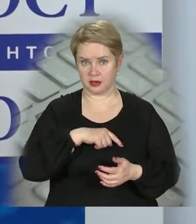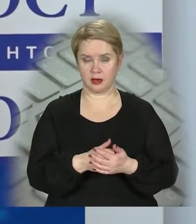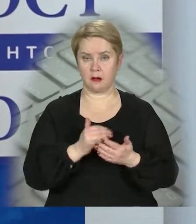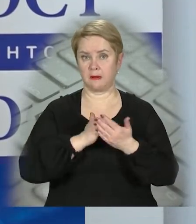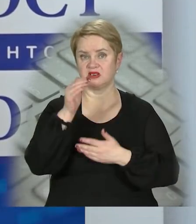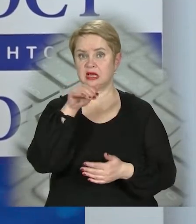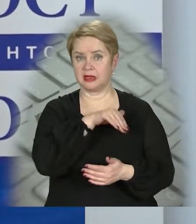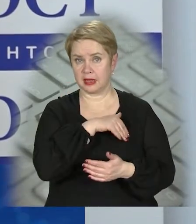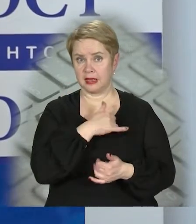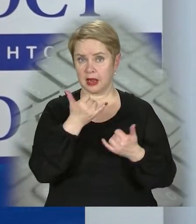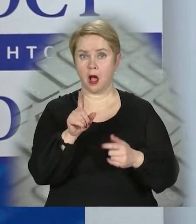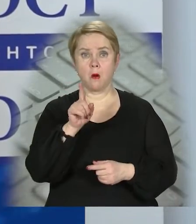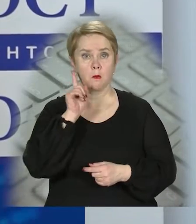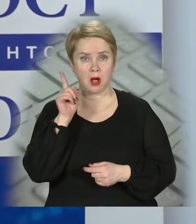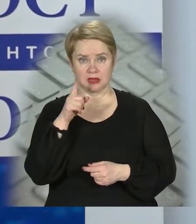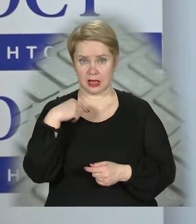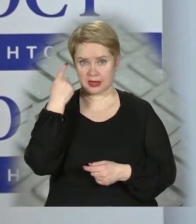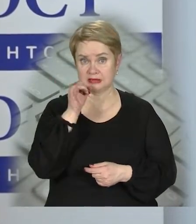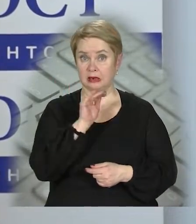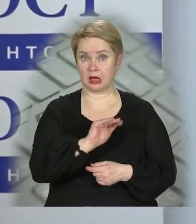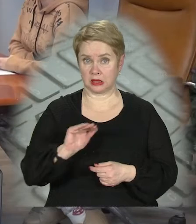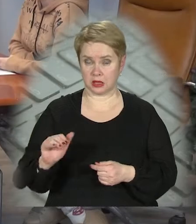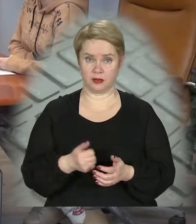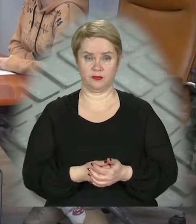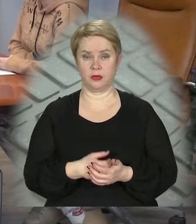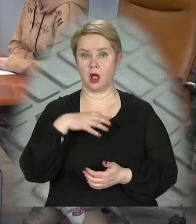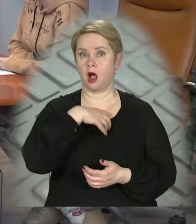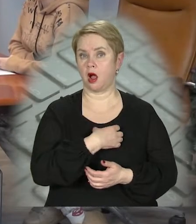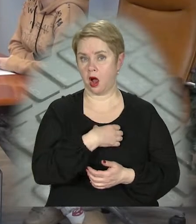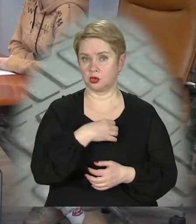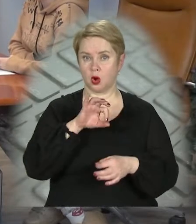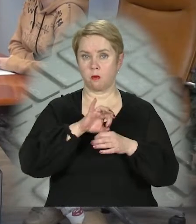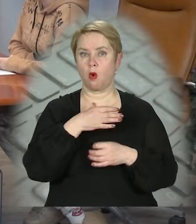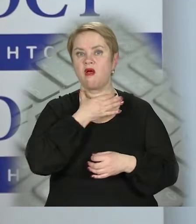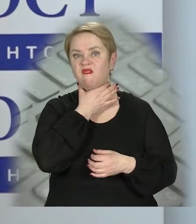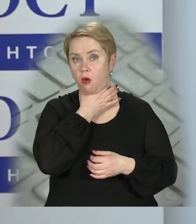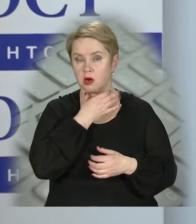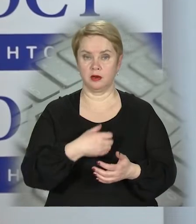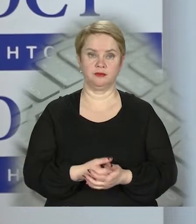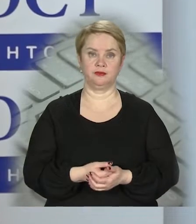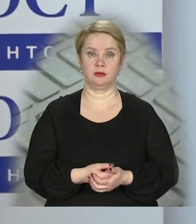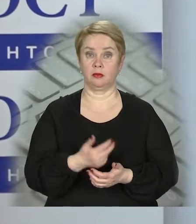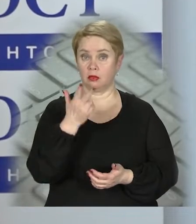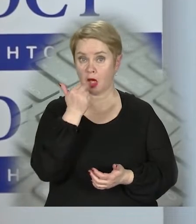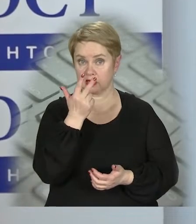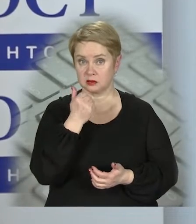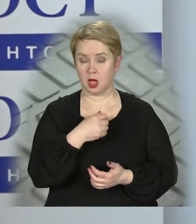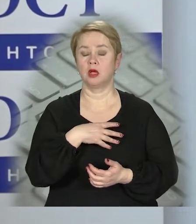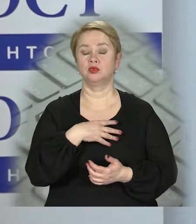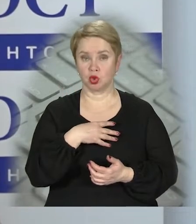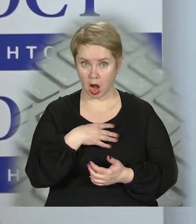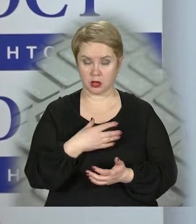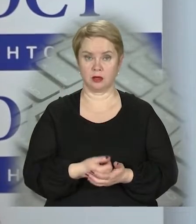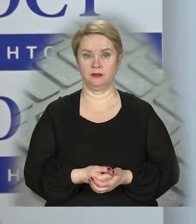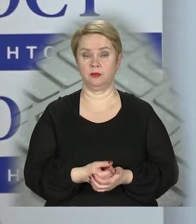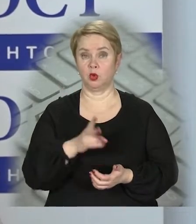повищення температури для молодих ліць і для дітей. Кашель, біль в горлі характерна, насморк, чихання.